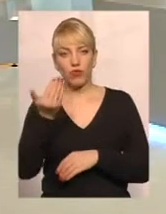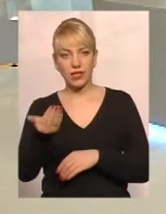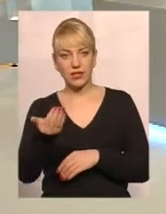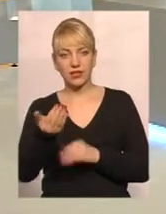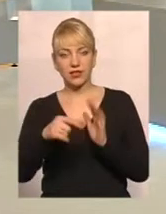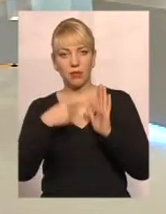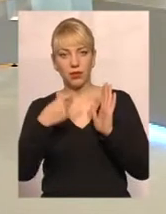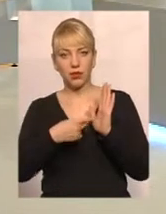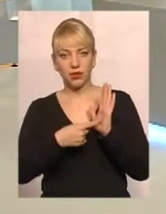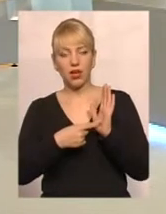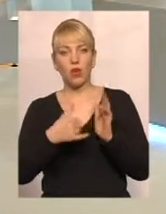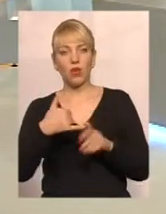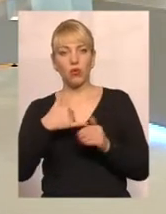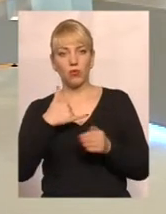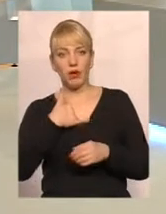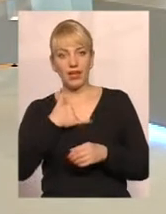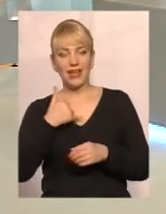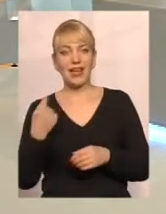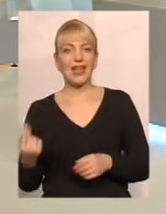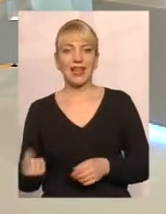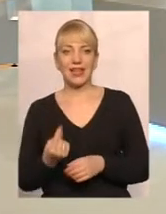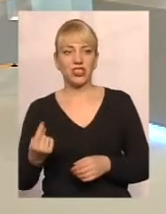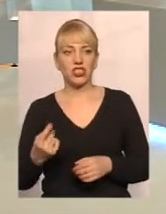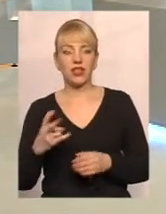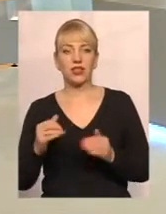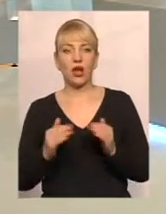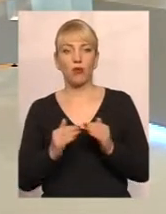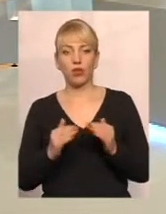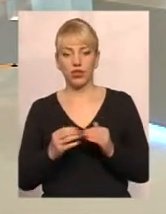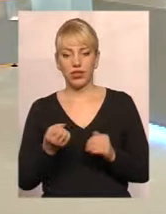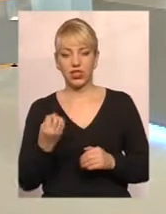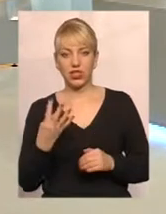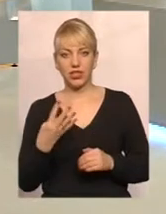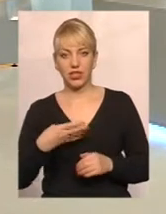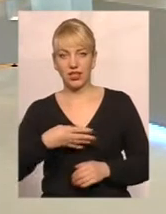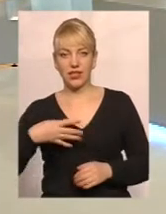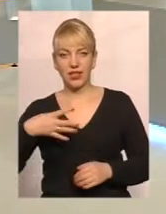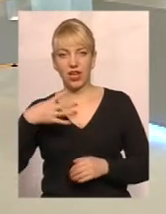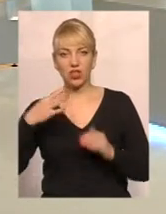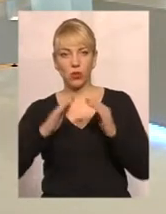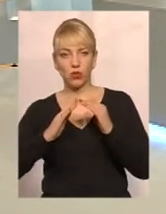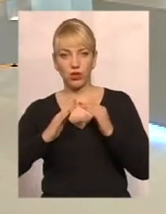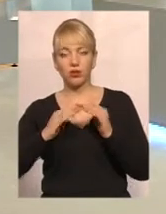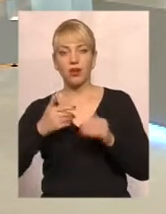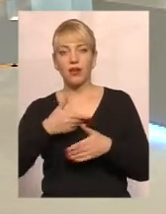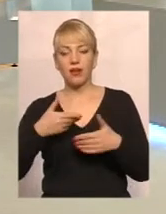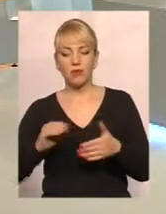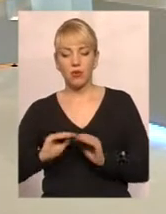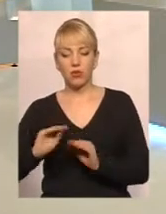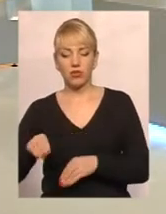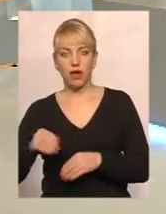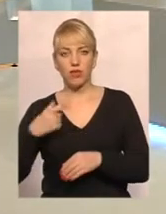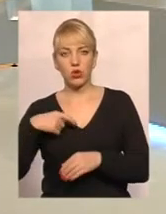запитання запитати. От в мене лічильник на будинку, 14-тажний будинок в нас, і ми поставили собі